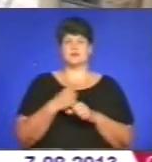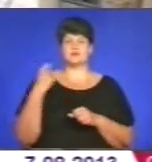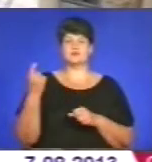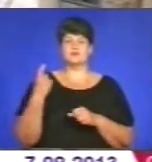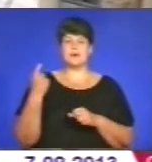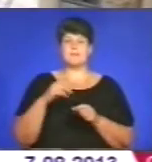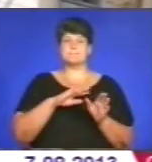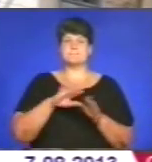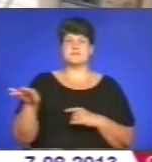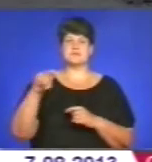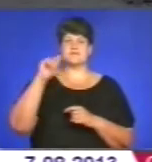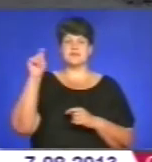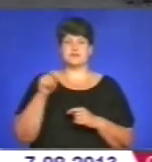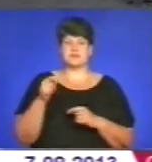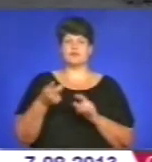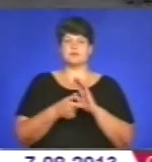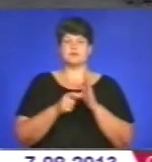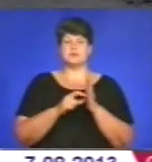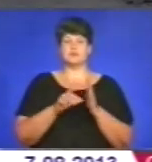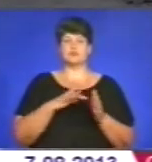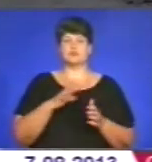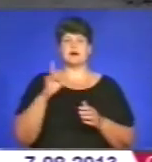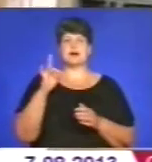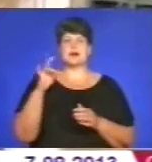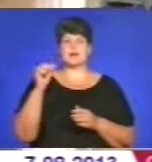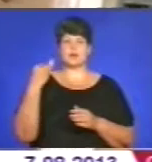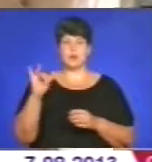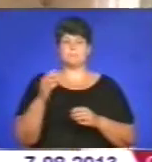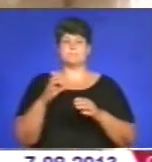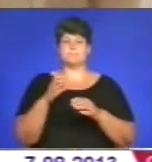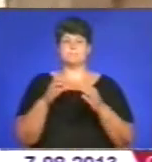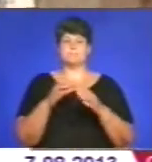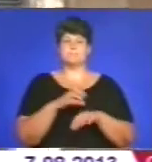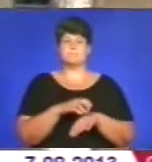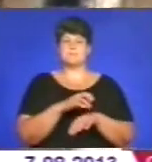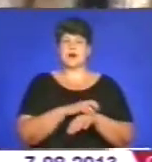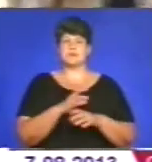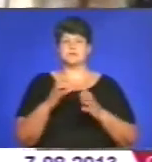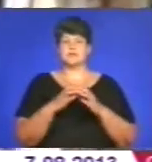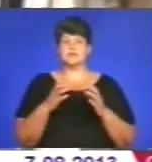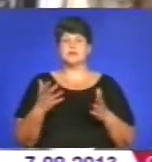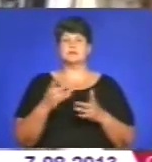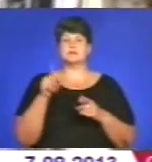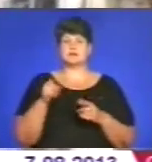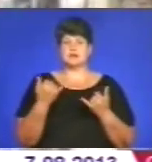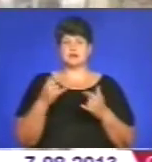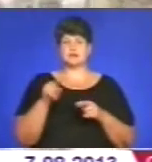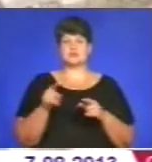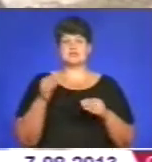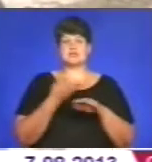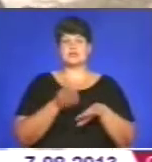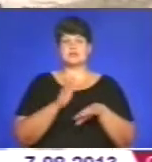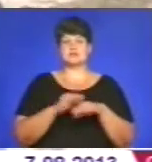Після війни у приміщенні палацу знаходився райком партії, потім житлові приміщення інтернату. Зараз тут складські